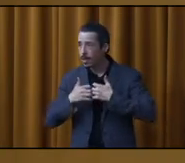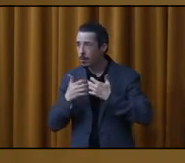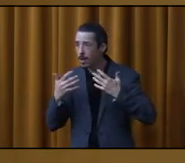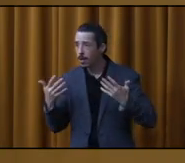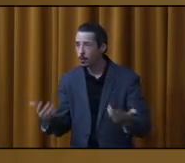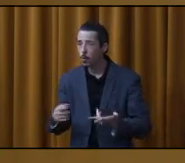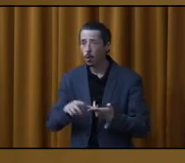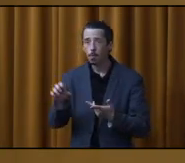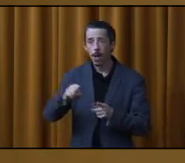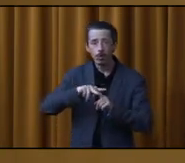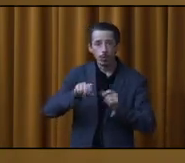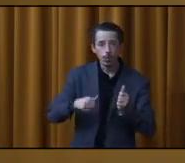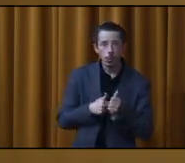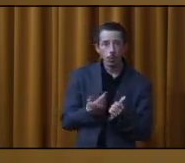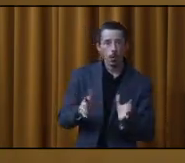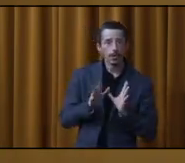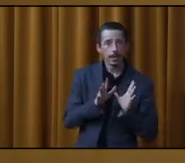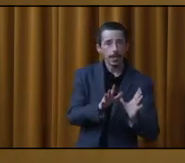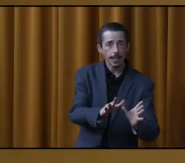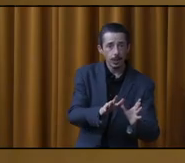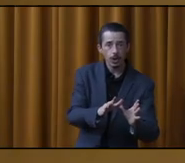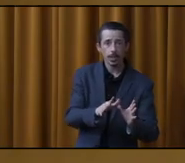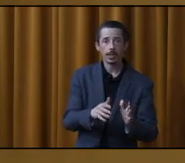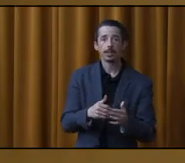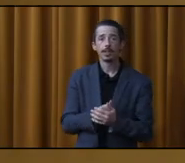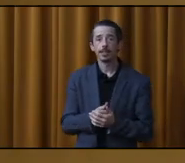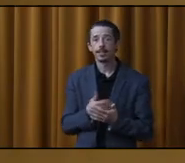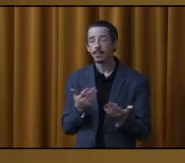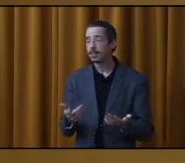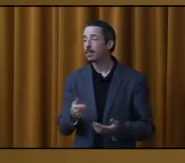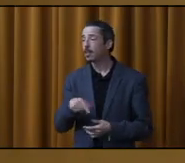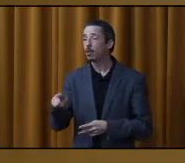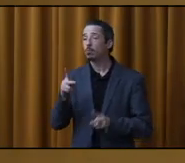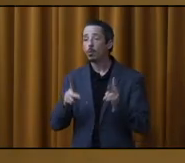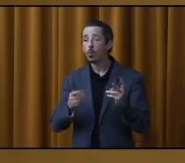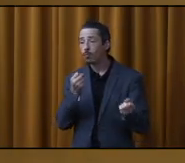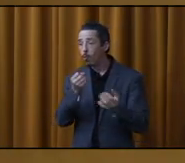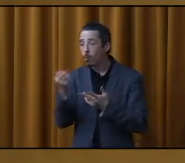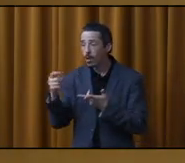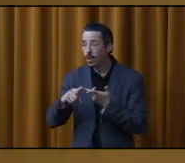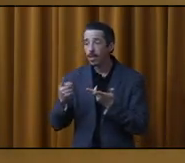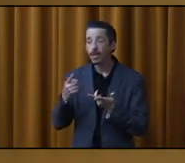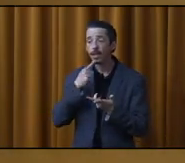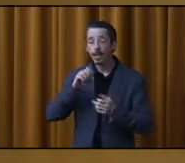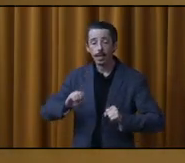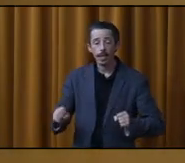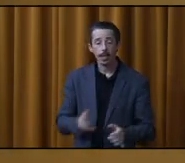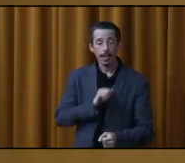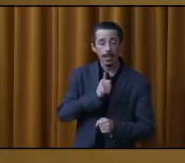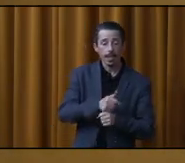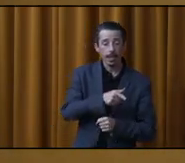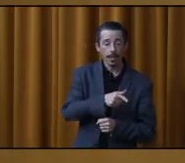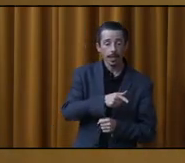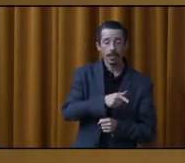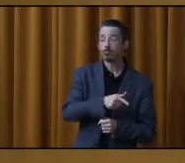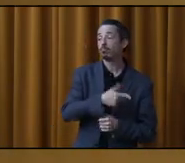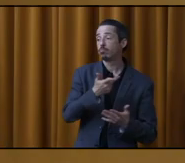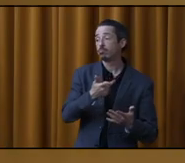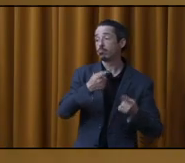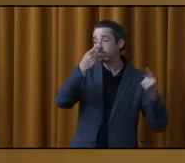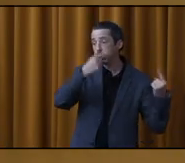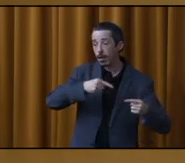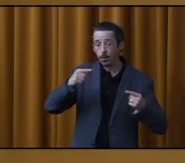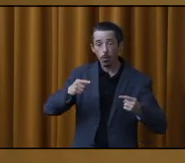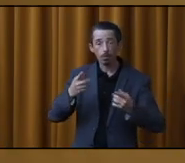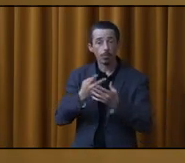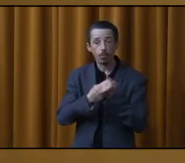C'est quoi les outils, la stratégie qui va être mise en œuvre? Comment on informe les citoyens et les citoyennes? Qui réalise ces activités-là? Puis, en conclusion, comme on